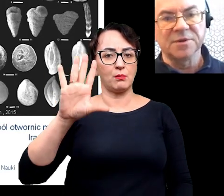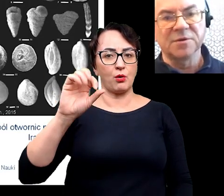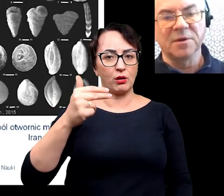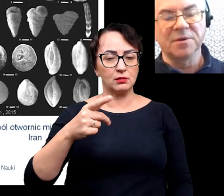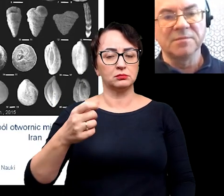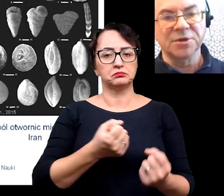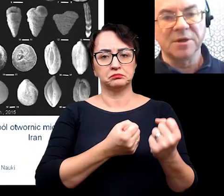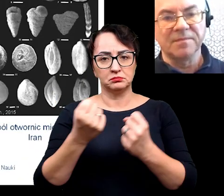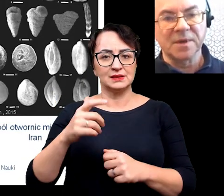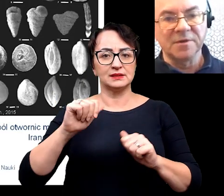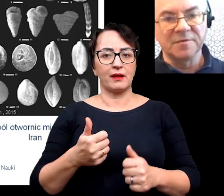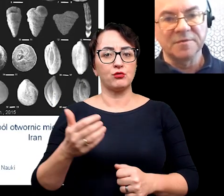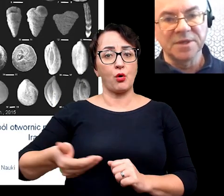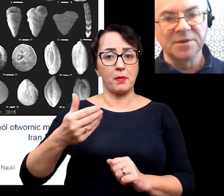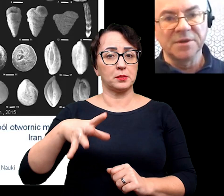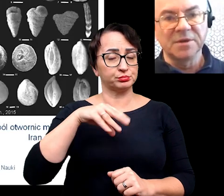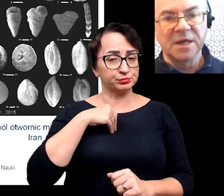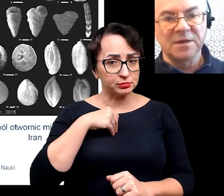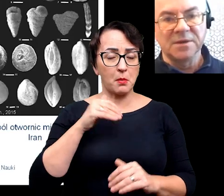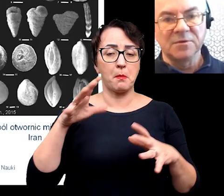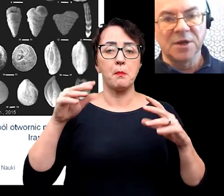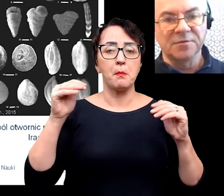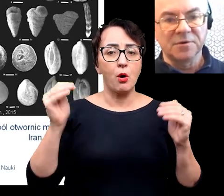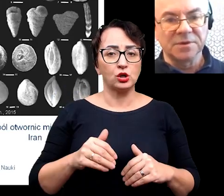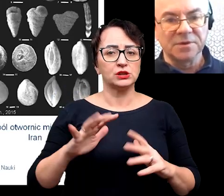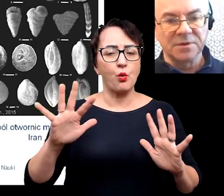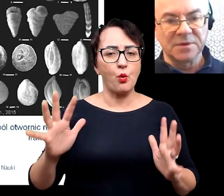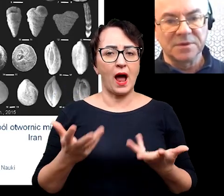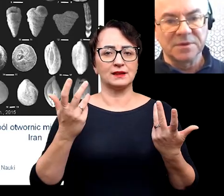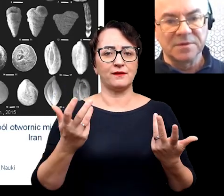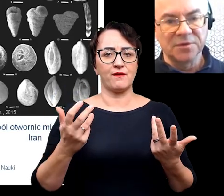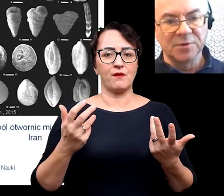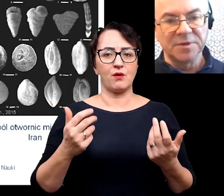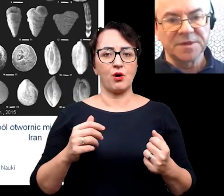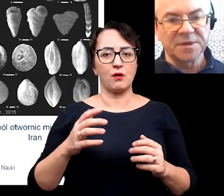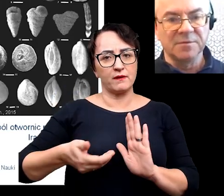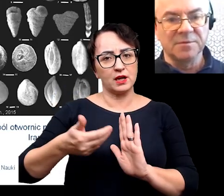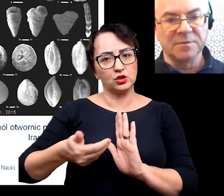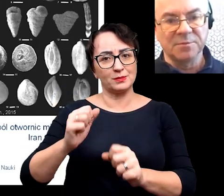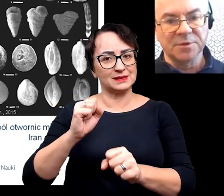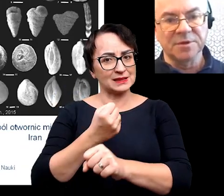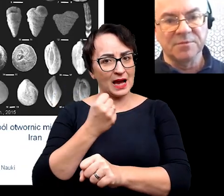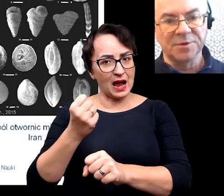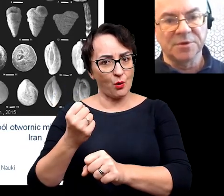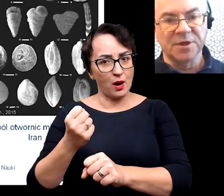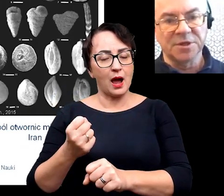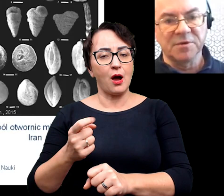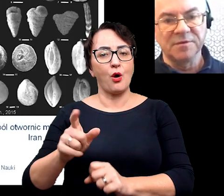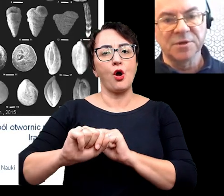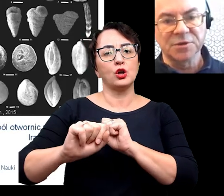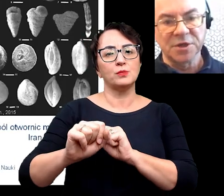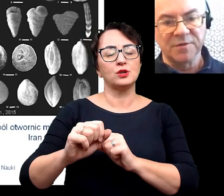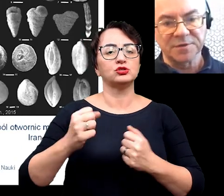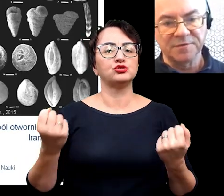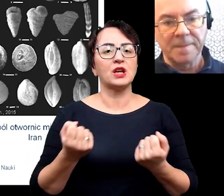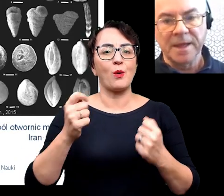zachowują się w stanie kopalnym. Można je względnie łatwo wydobyć ze skał. Po prostu są odporne na